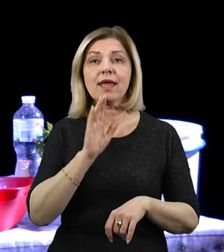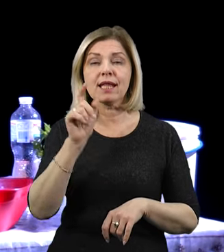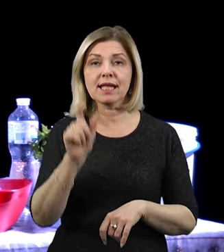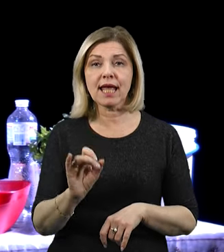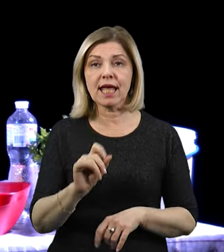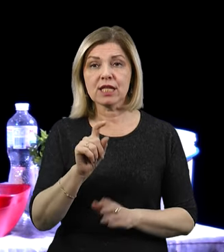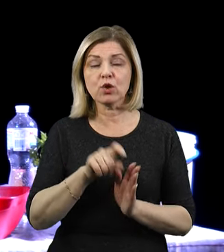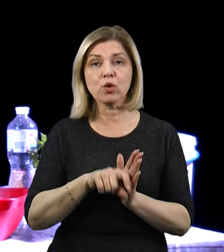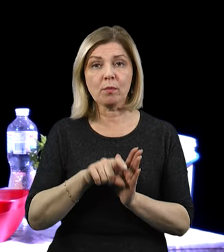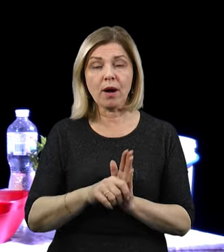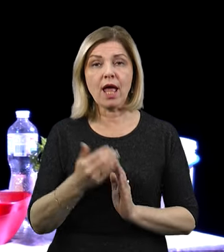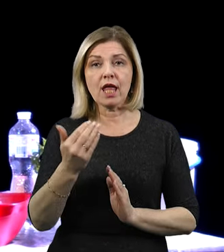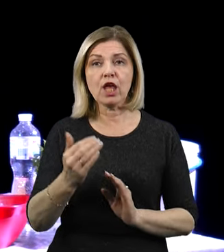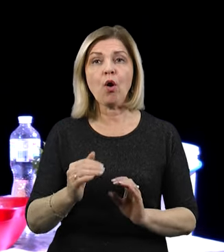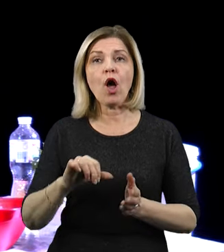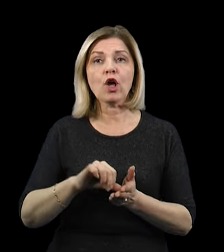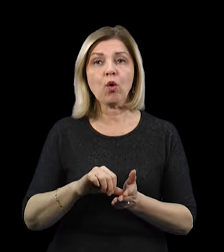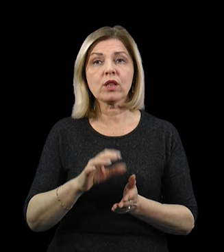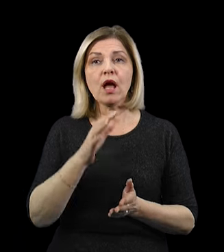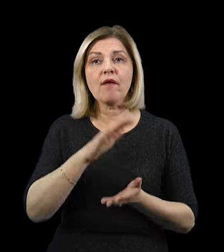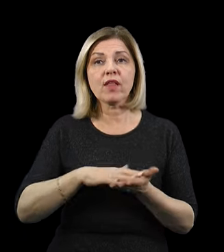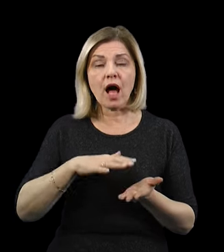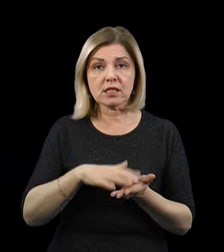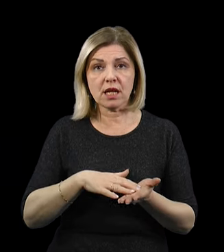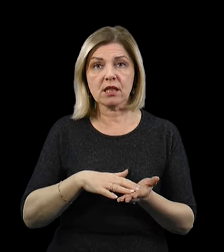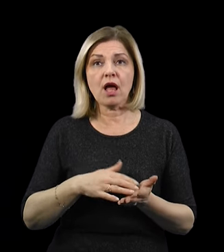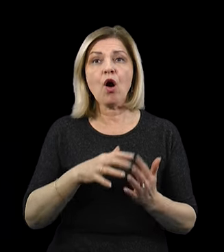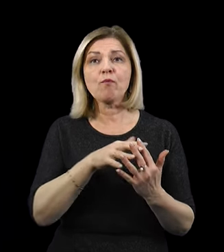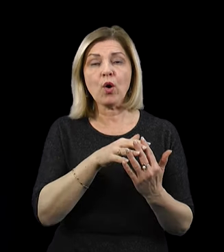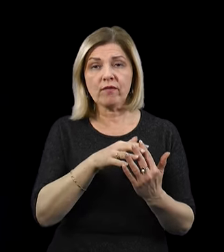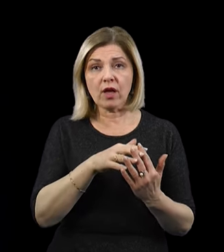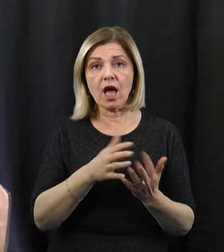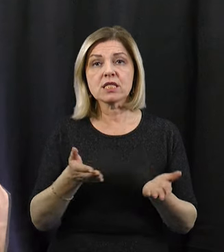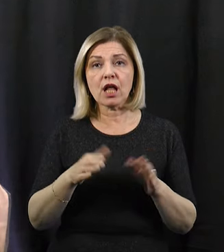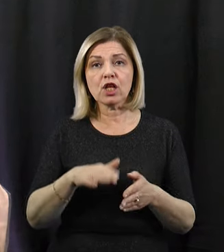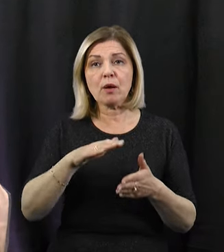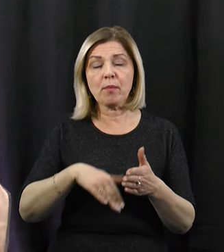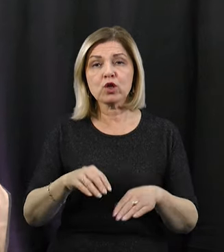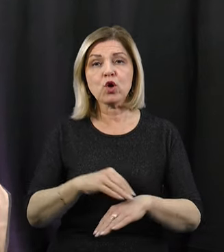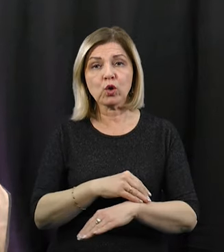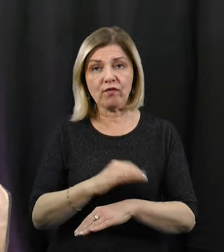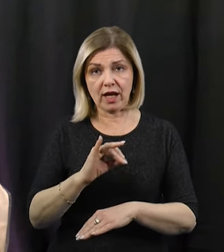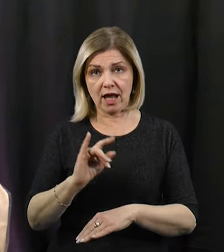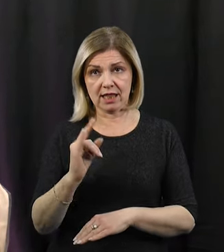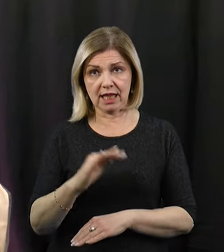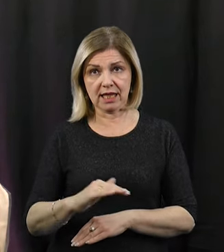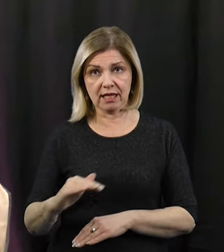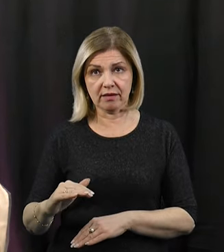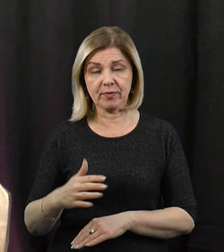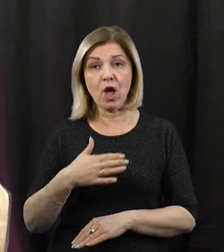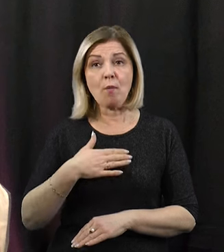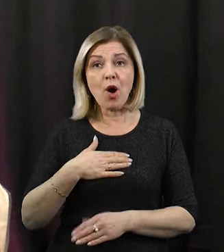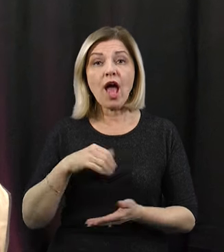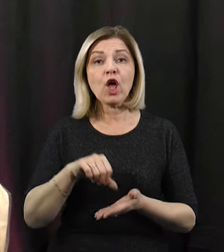лірична героїня внаслідок бойових дій залишилась без дому чоловіка та дитини. Моя героїня – це звичайна жінка,